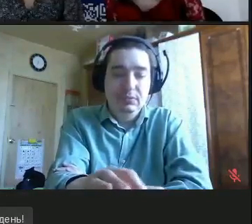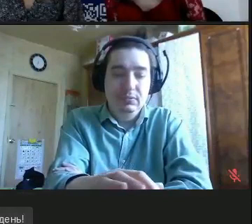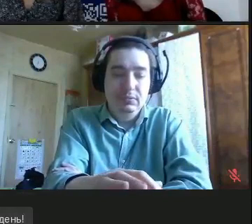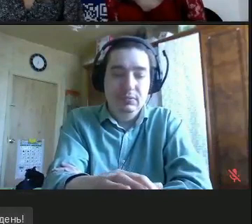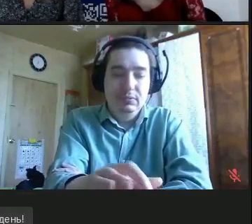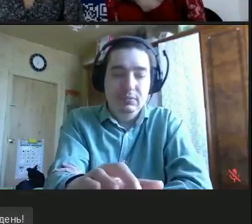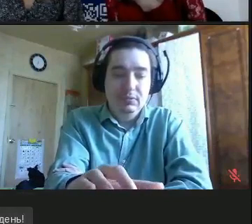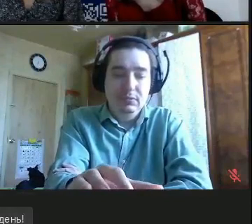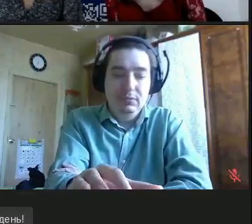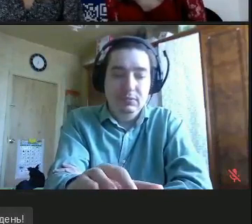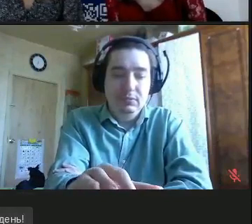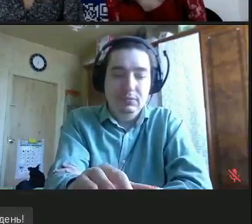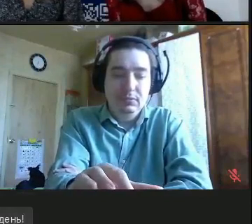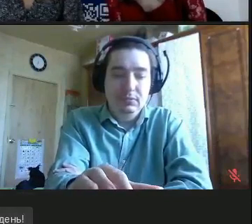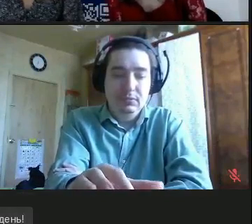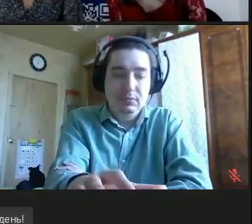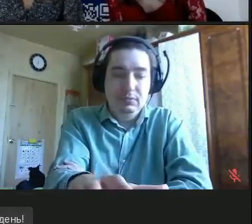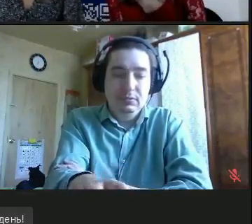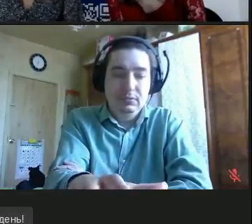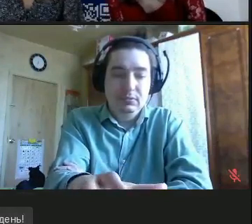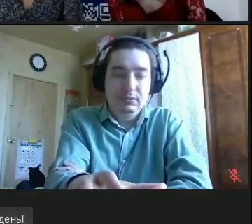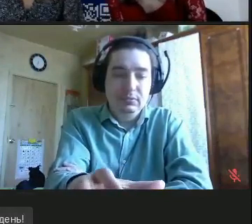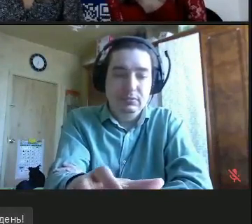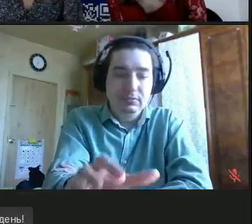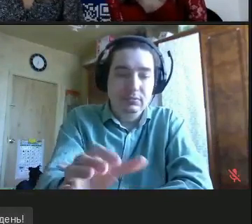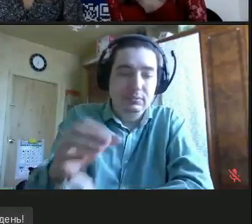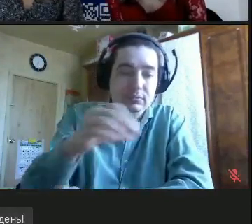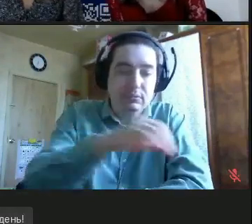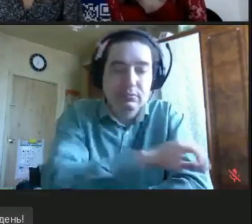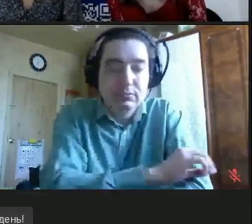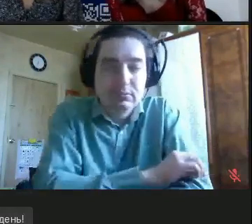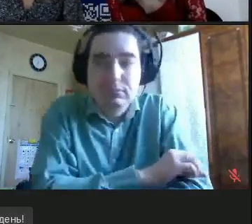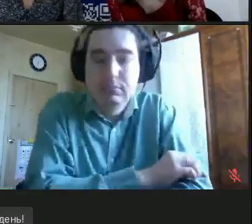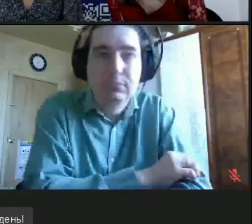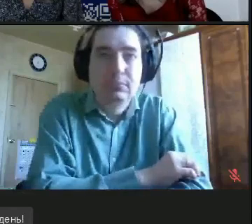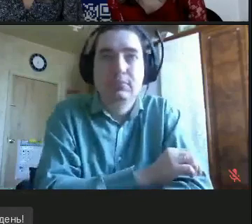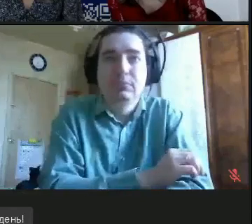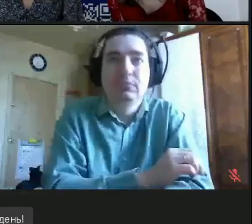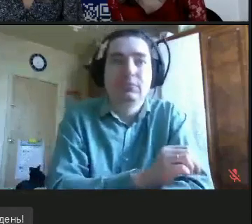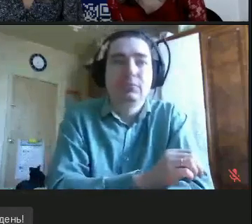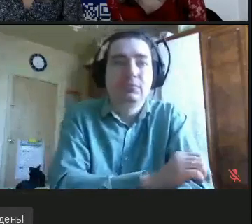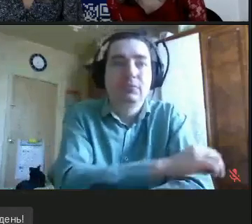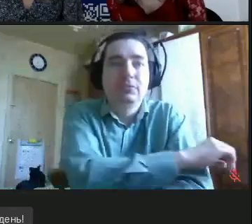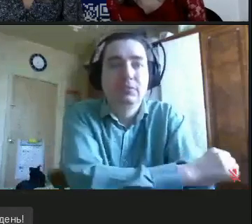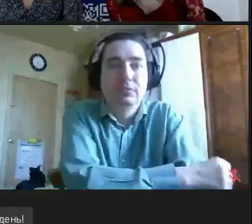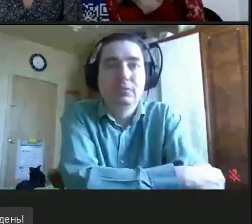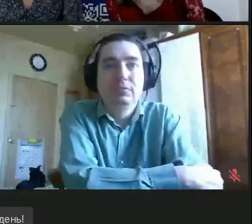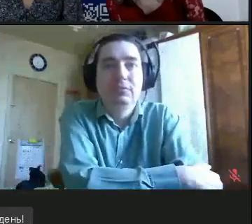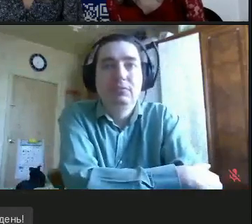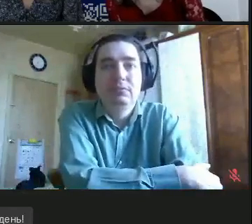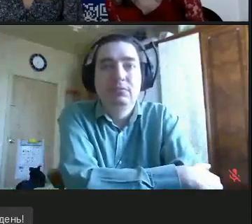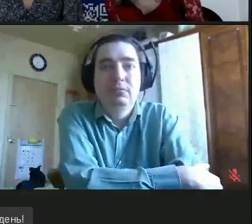хочу, чтобы люди наслаждались жизнью, чтобы ценили каждый момент. Главное –